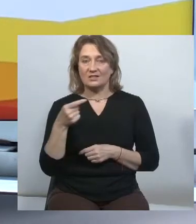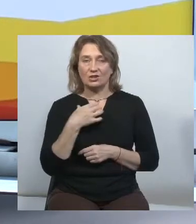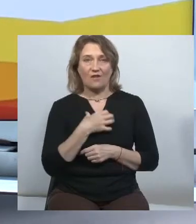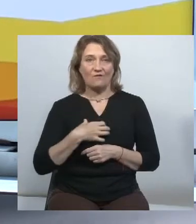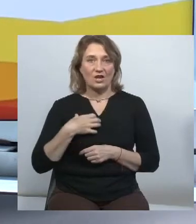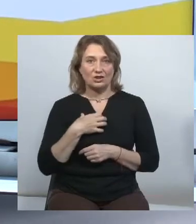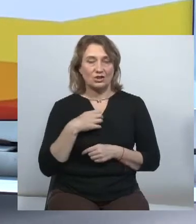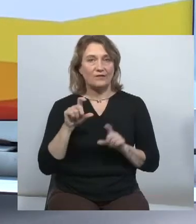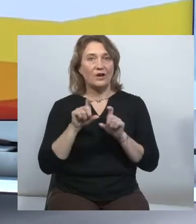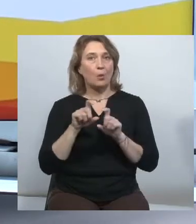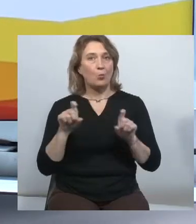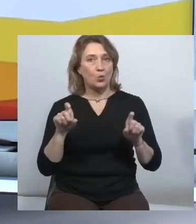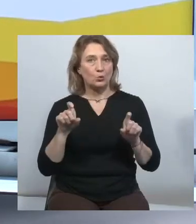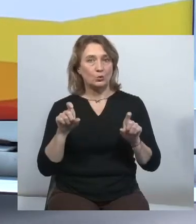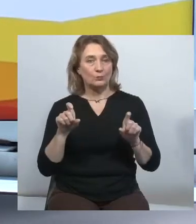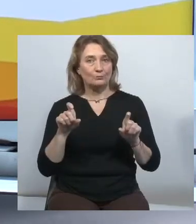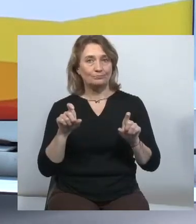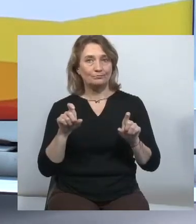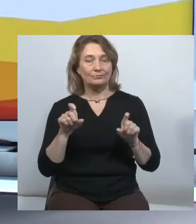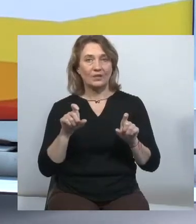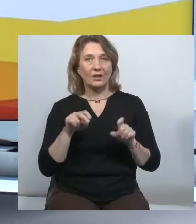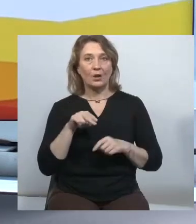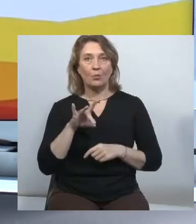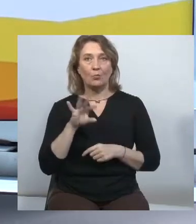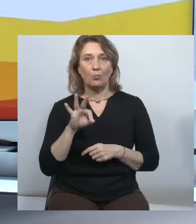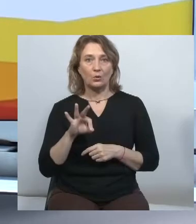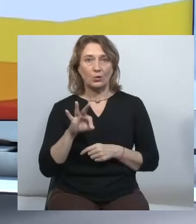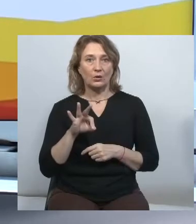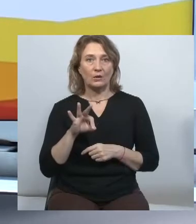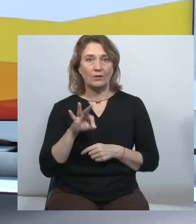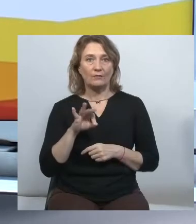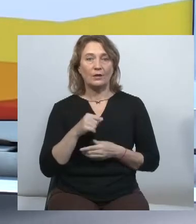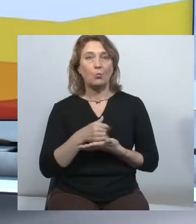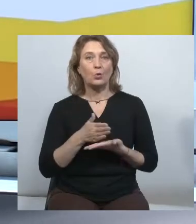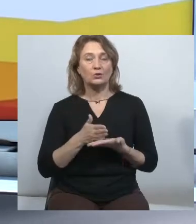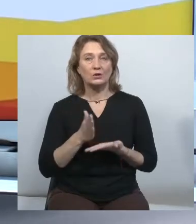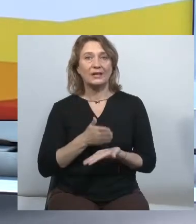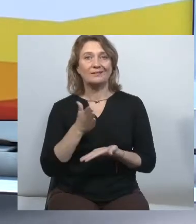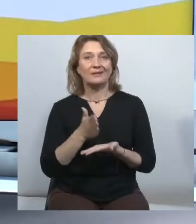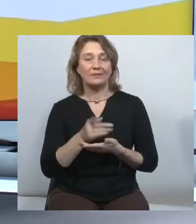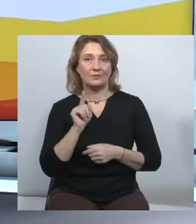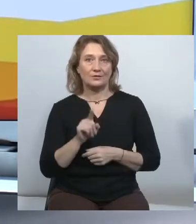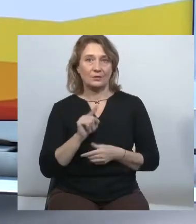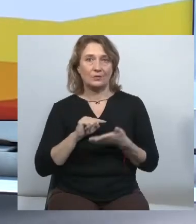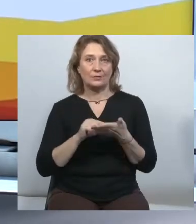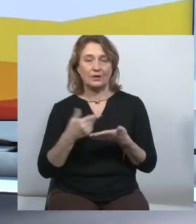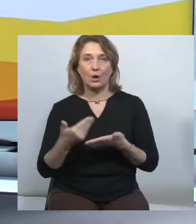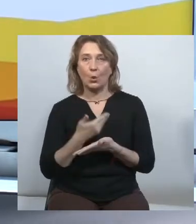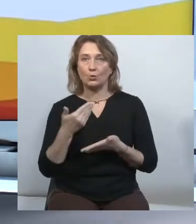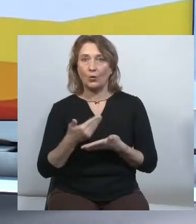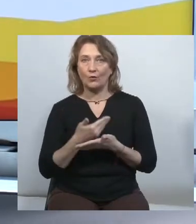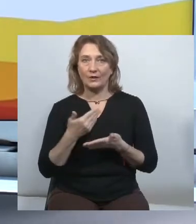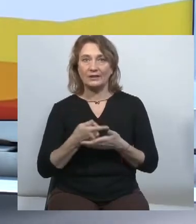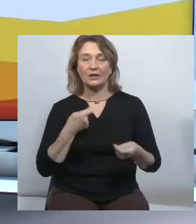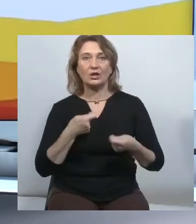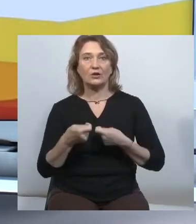імплементацію європейської директиви про аудіовізуальні медіапослуги, яка також стала стимулом для того, щоб оновити нарешті